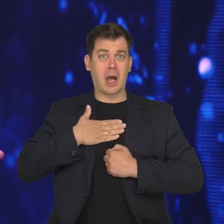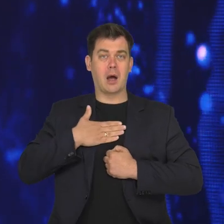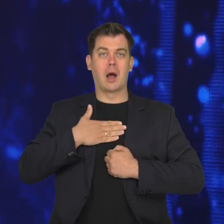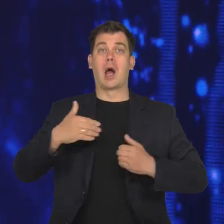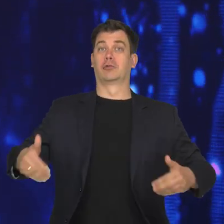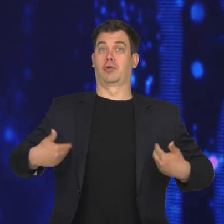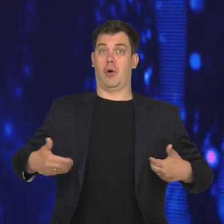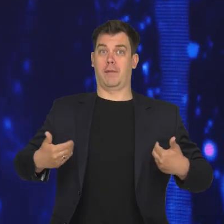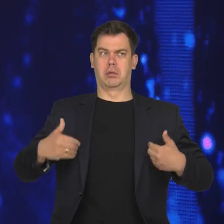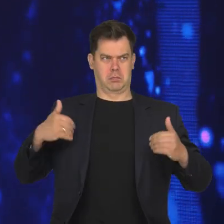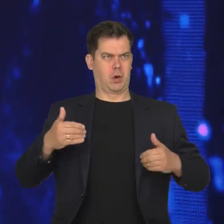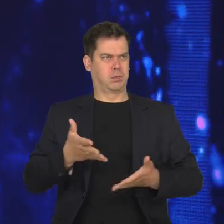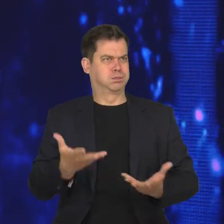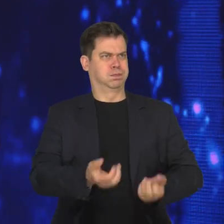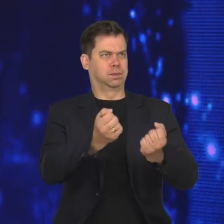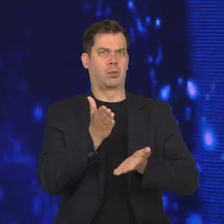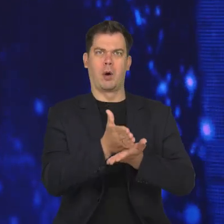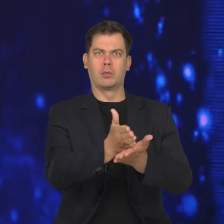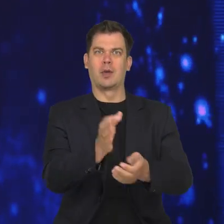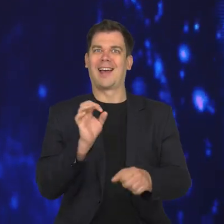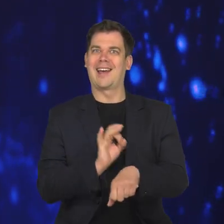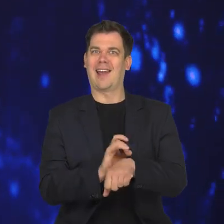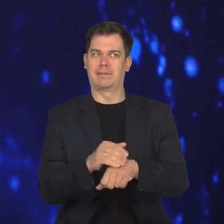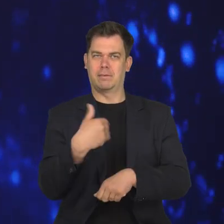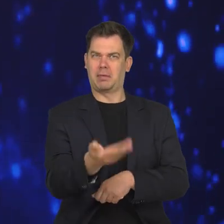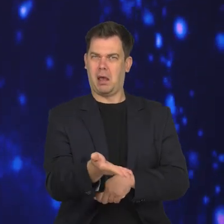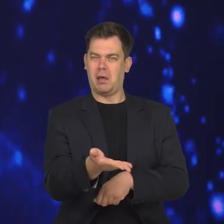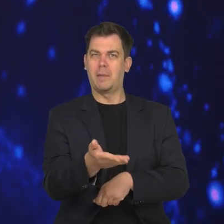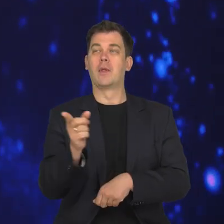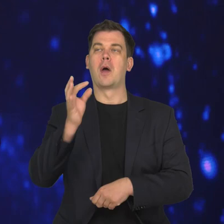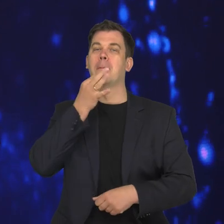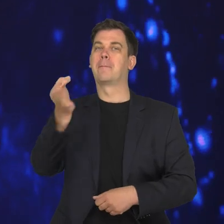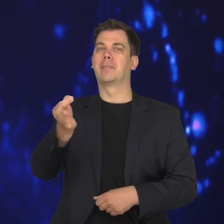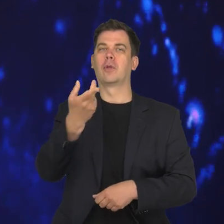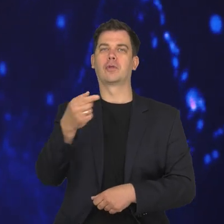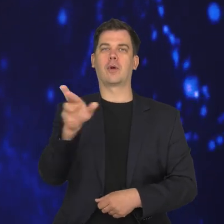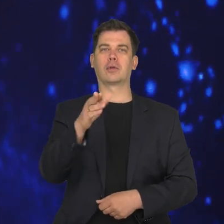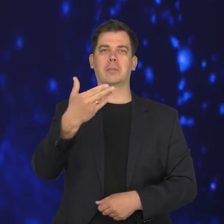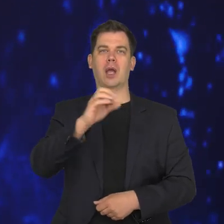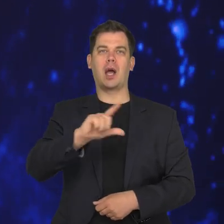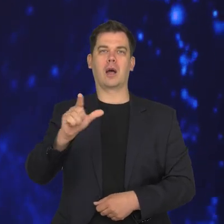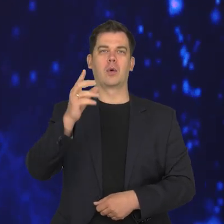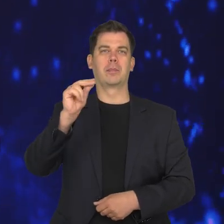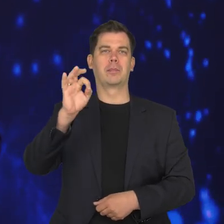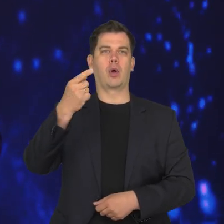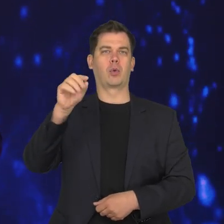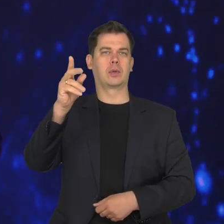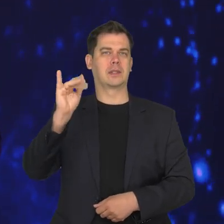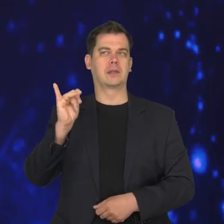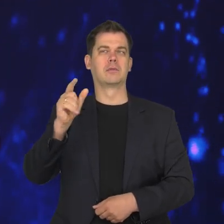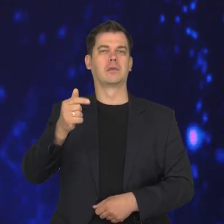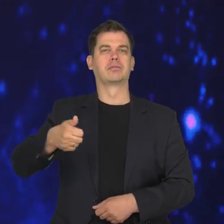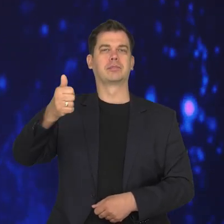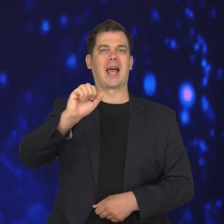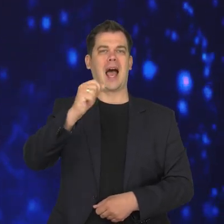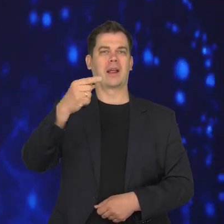czy gdy wyzdrowieje, mogę uratować swoją krwią innych? Do tych pytań znaleźliśmy eksperta, doktora nauk medycznych Michała Podgórskiego,